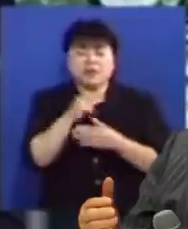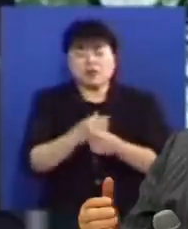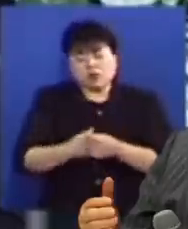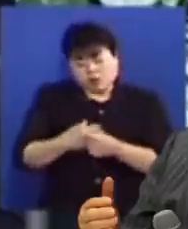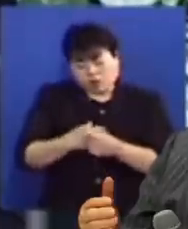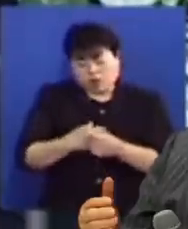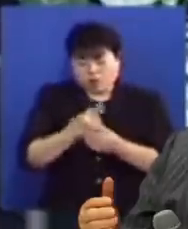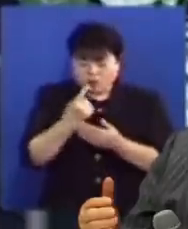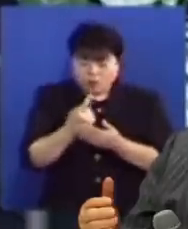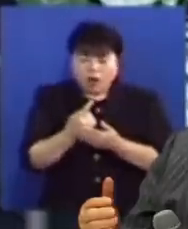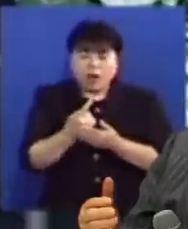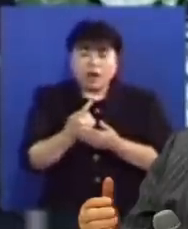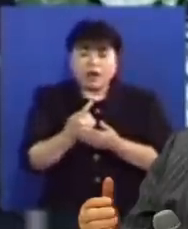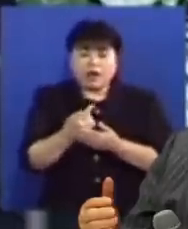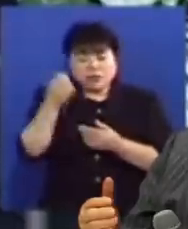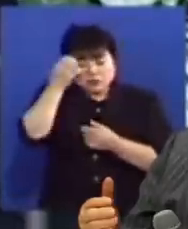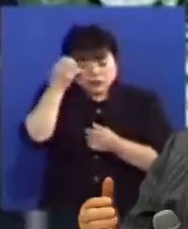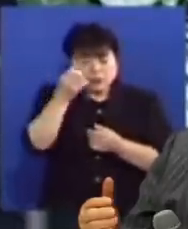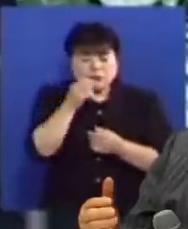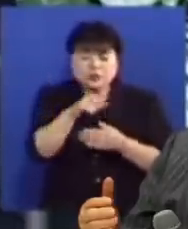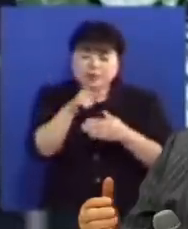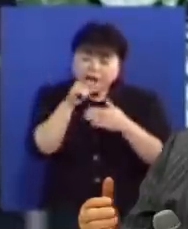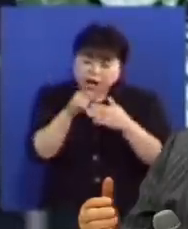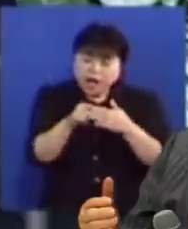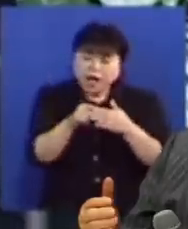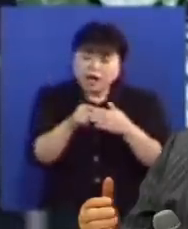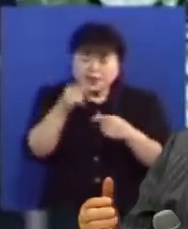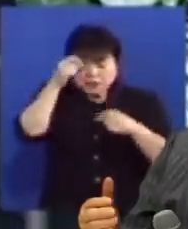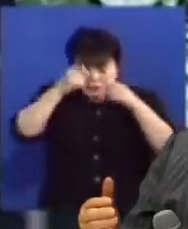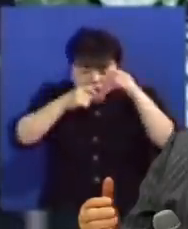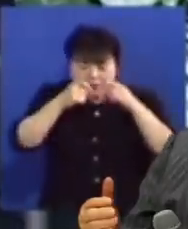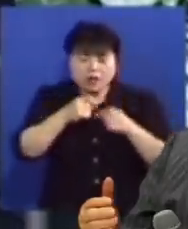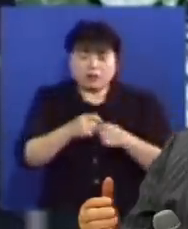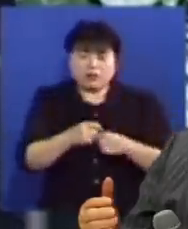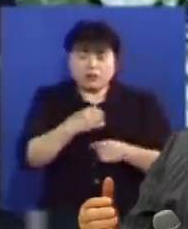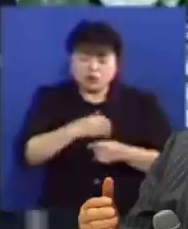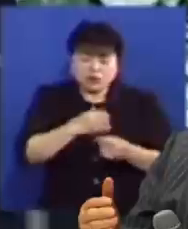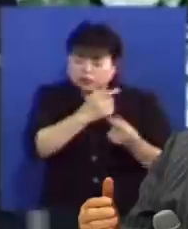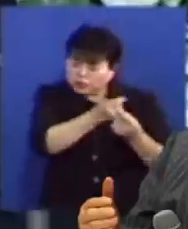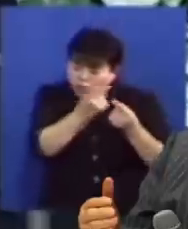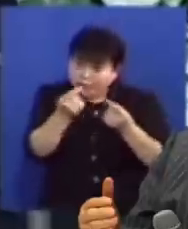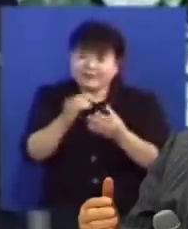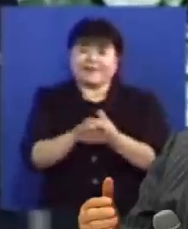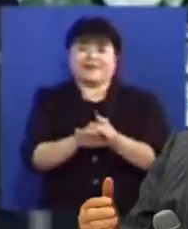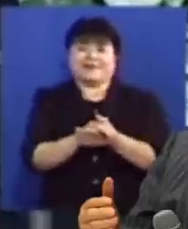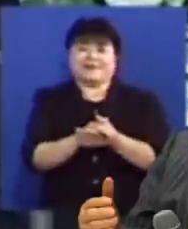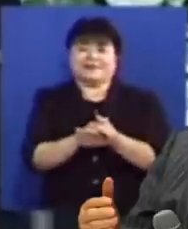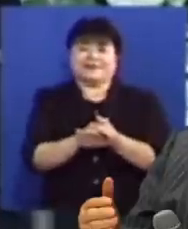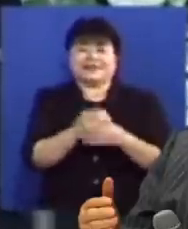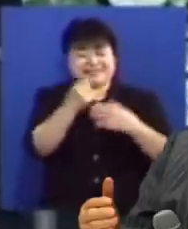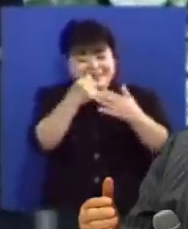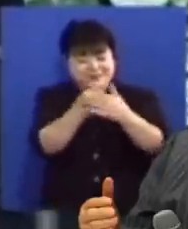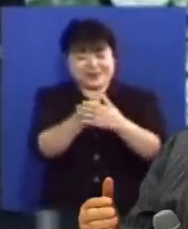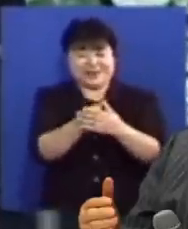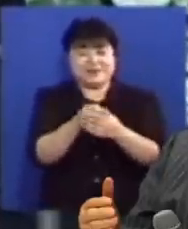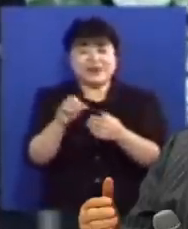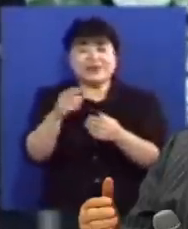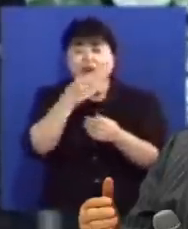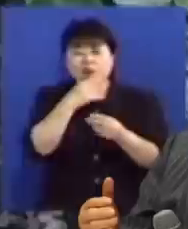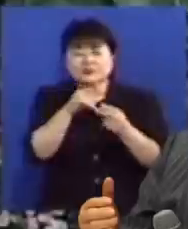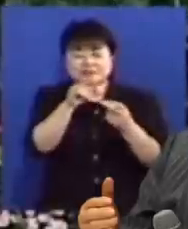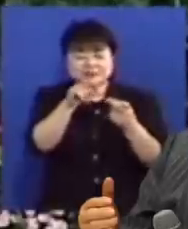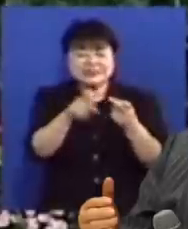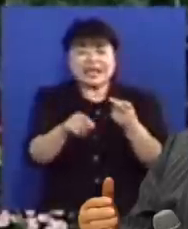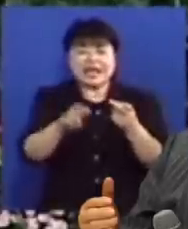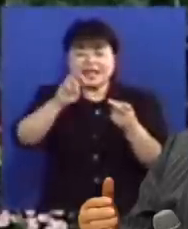괴로워지는 것입니다 성령이 우리 마음 속에서 슬퍼하고 괴로워하는 것을 말하는 것입니다 그러므로 마태복음 12장